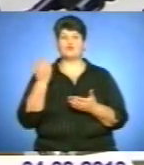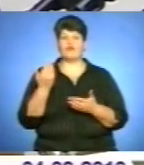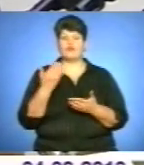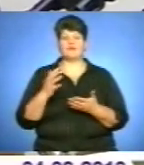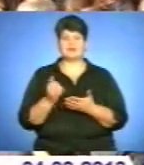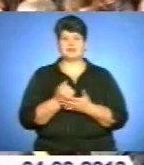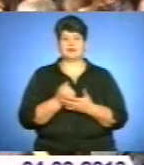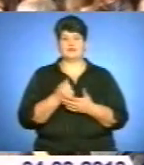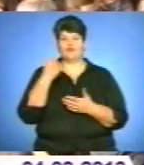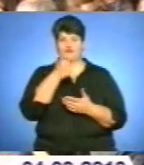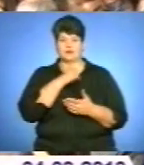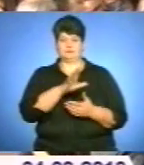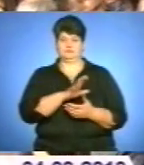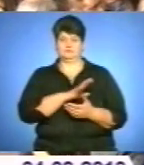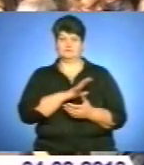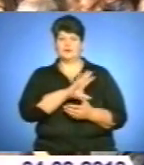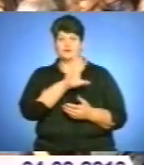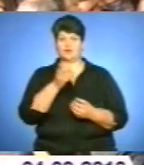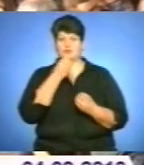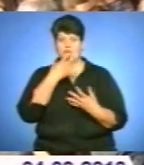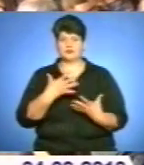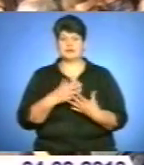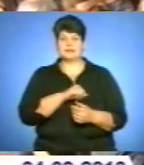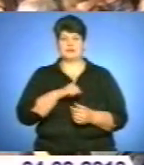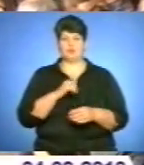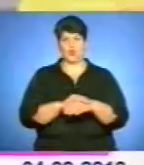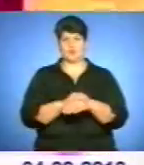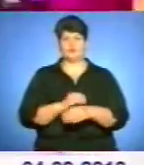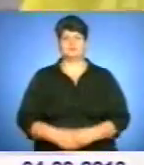року з статками. Тому всіх гараздів вам і всього самого доброго.